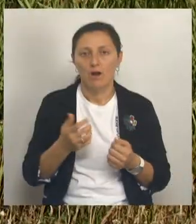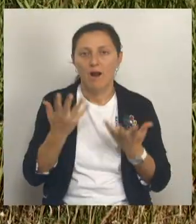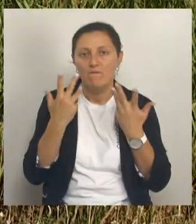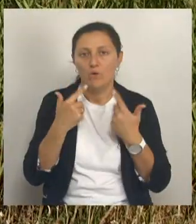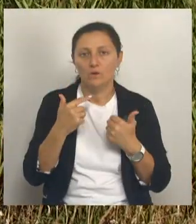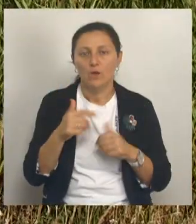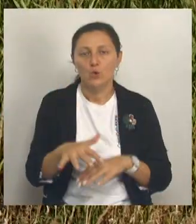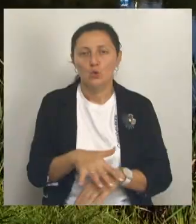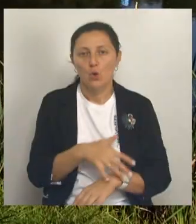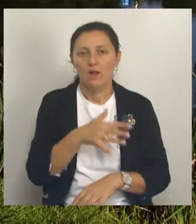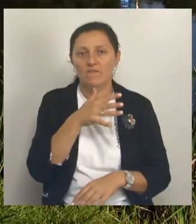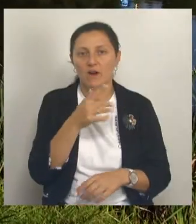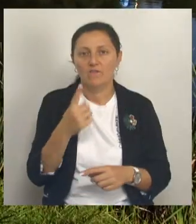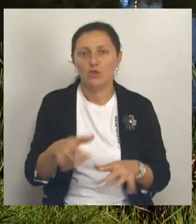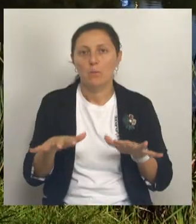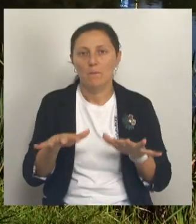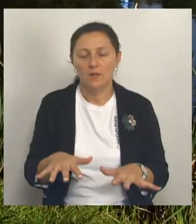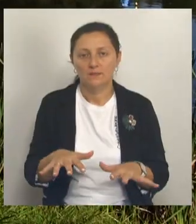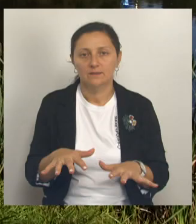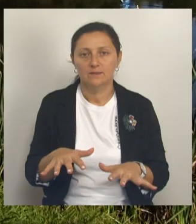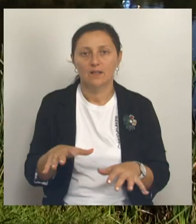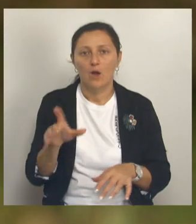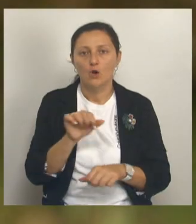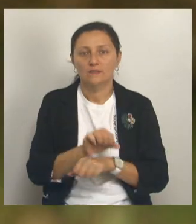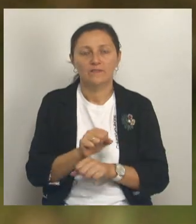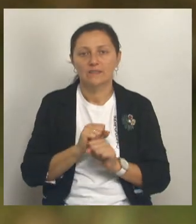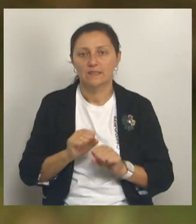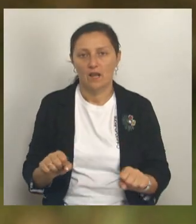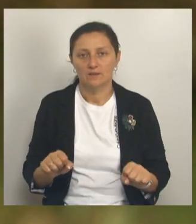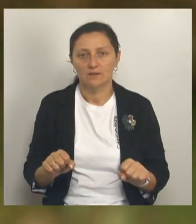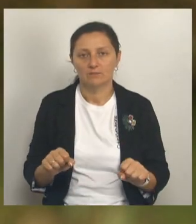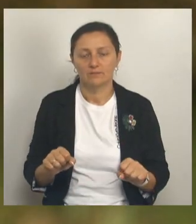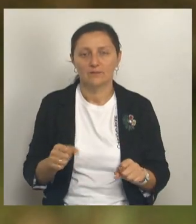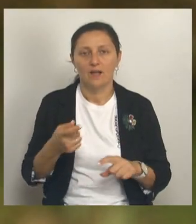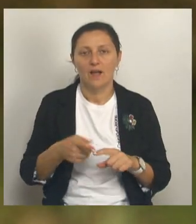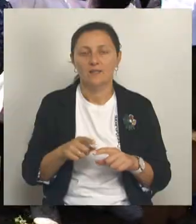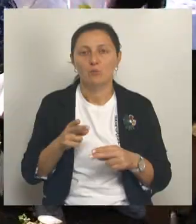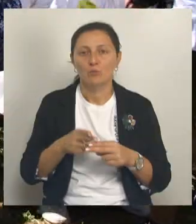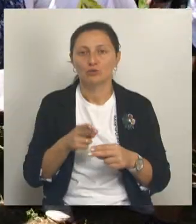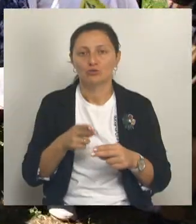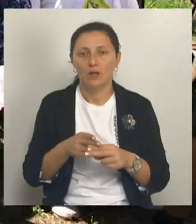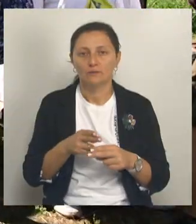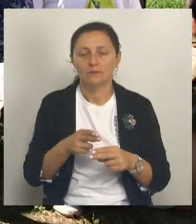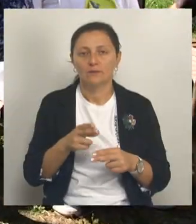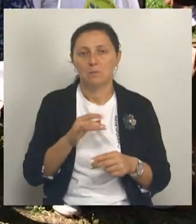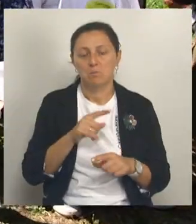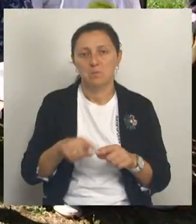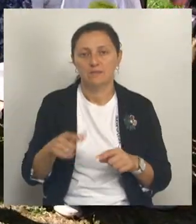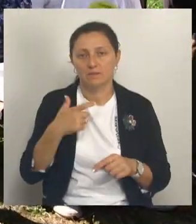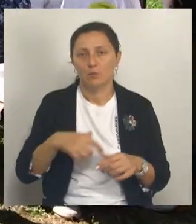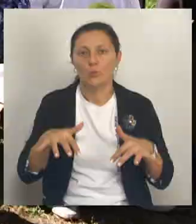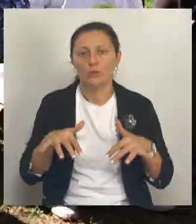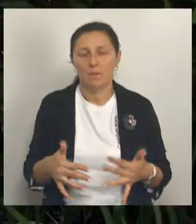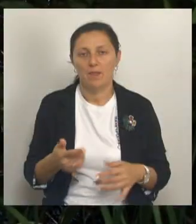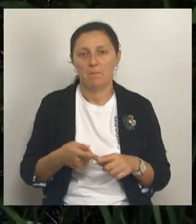Но долгое время на одном месте юным туристам останавливаться нельзя, говорят специалисты. Это мешает сосредоточиться и быстро утомляет.